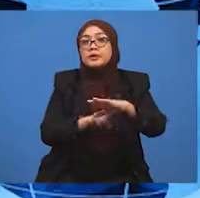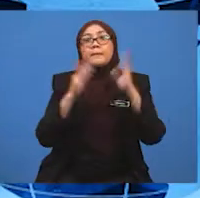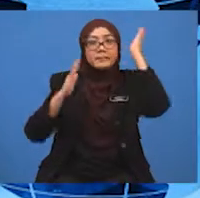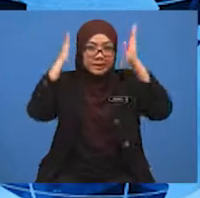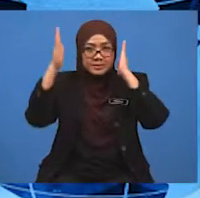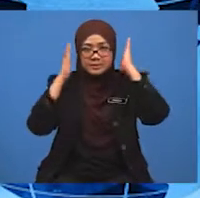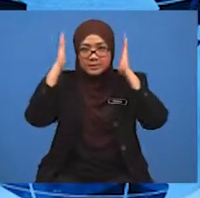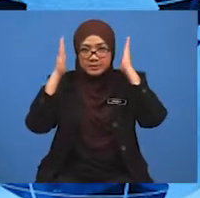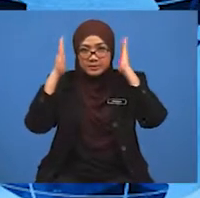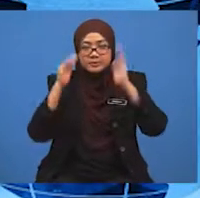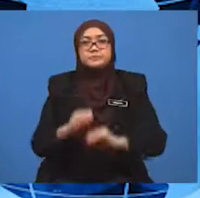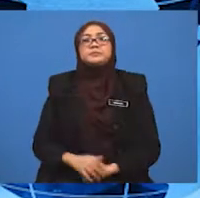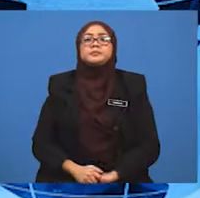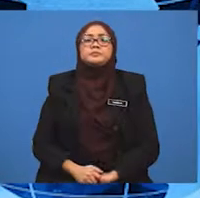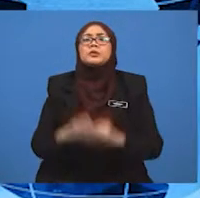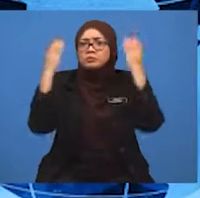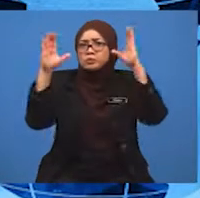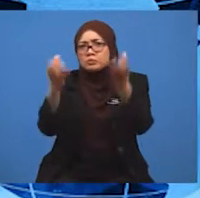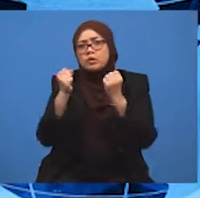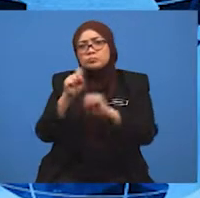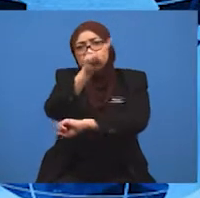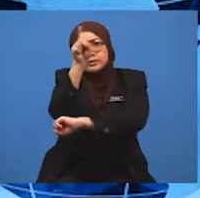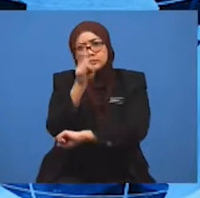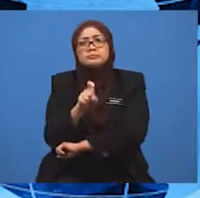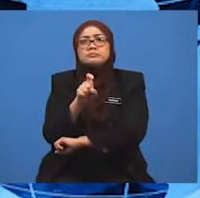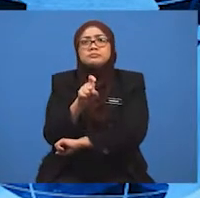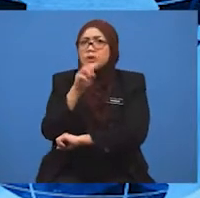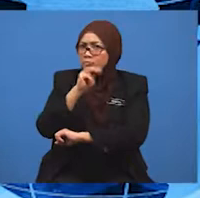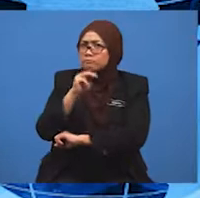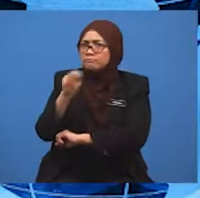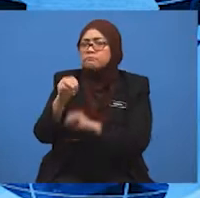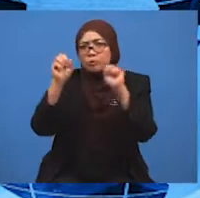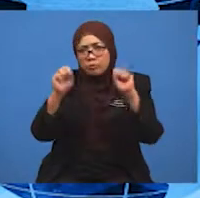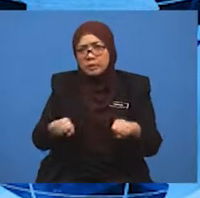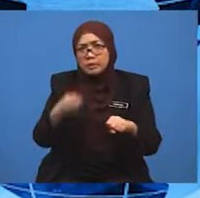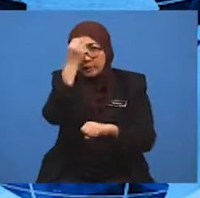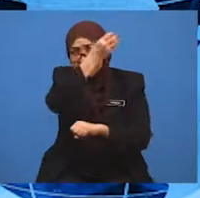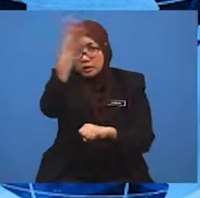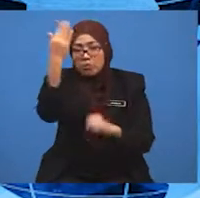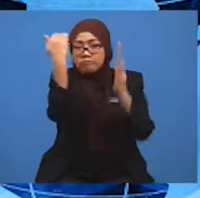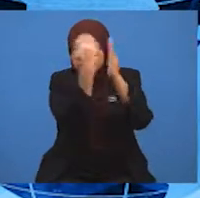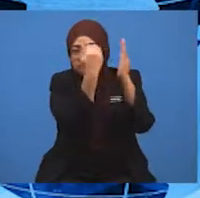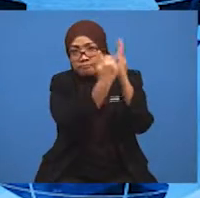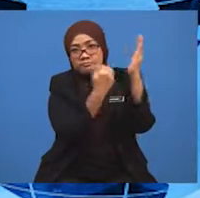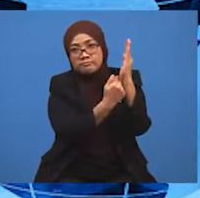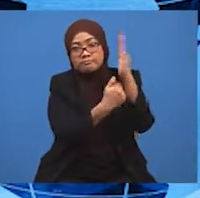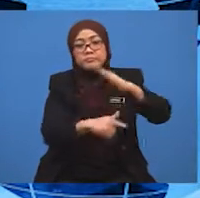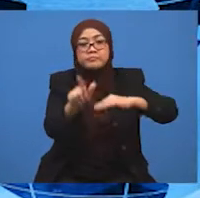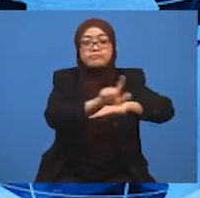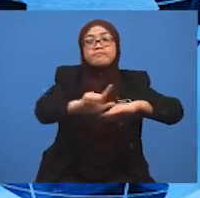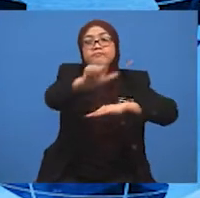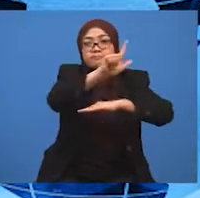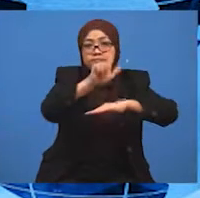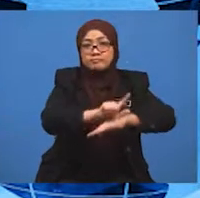Murid-murid, cikgu ingin bertanya, bolehkah murid-murid senaraikan pelabuhan utama yang